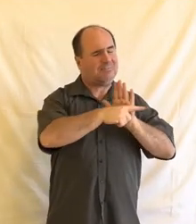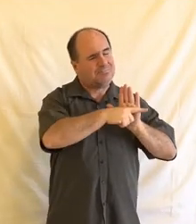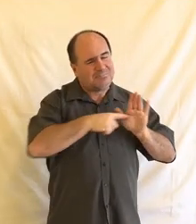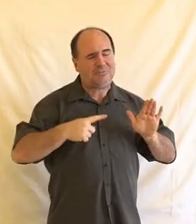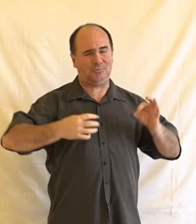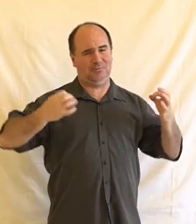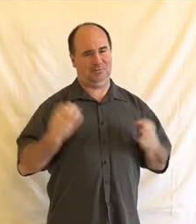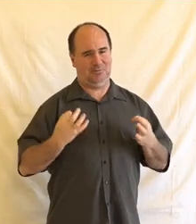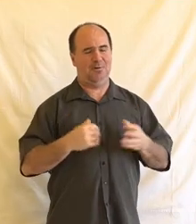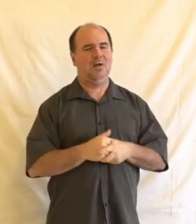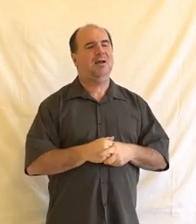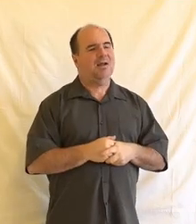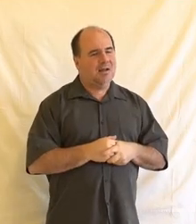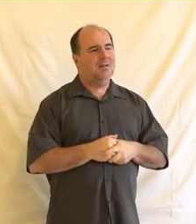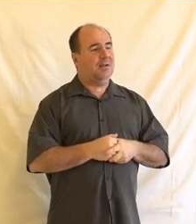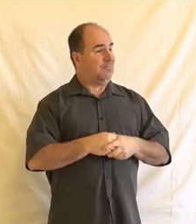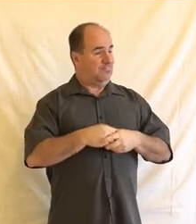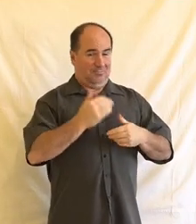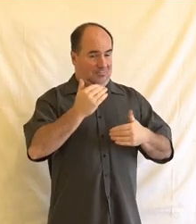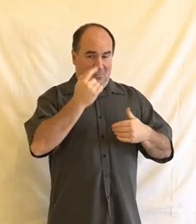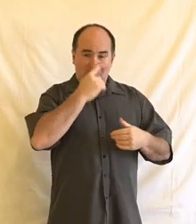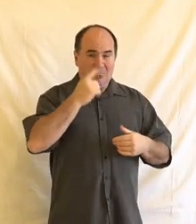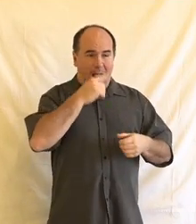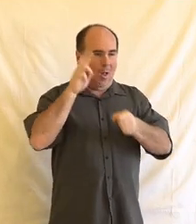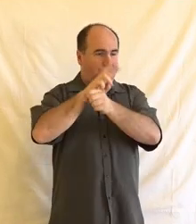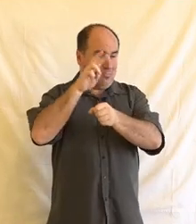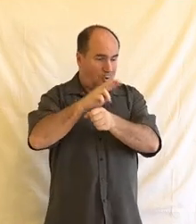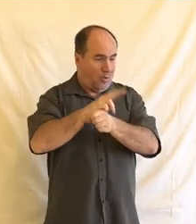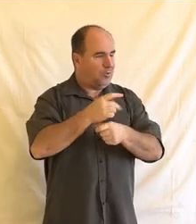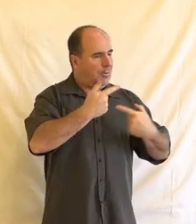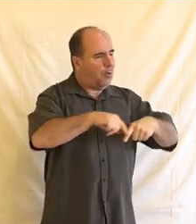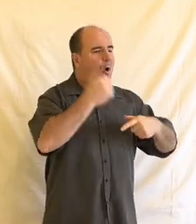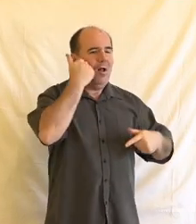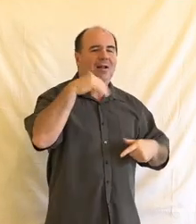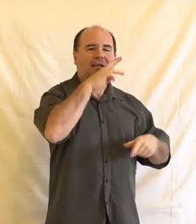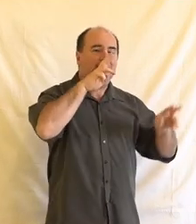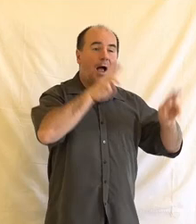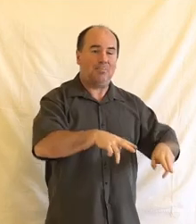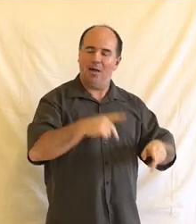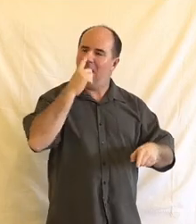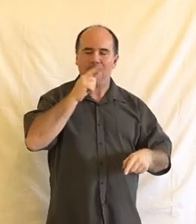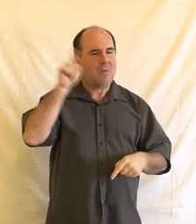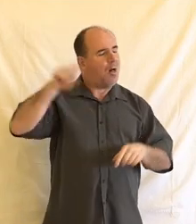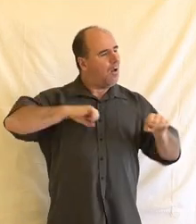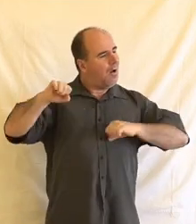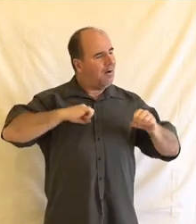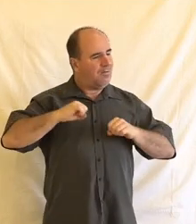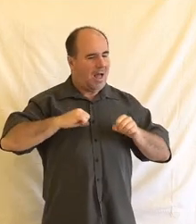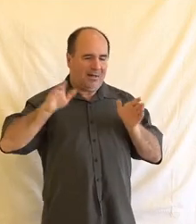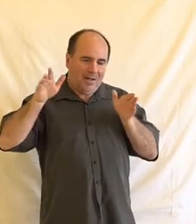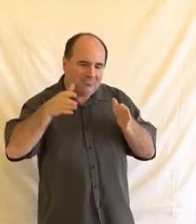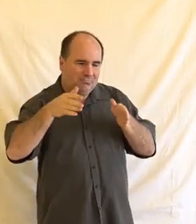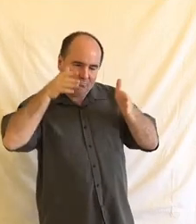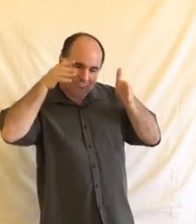shledali, je vlastně nedostatek pozornosti vůbec v oblasti lidských práv. To znamená to vlastně uvědomit si, kde může nějaká